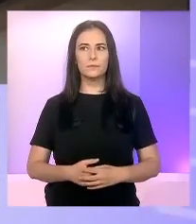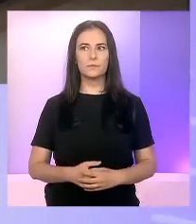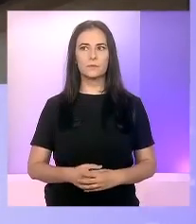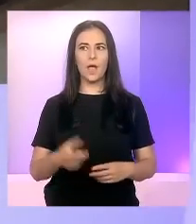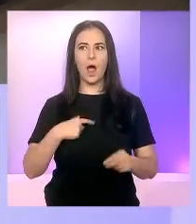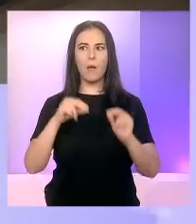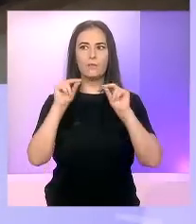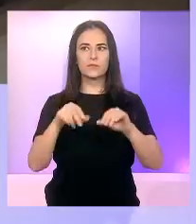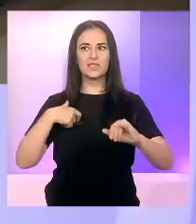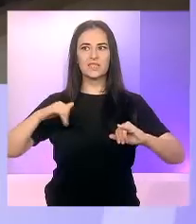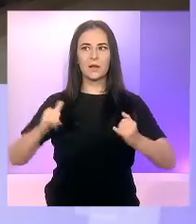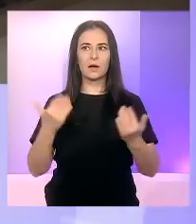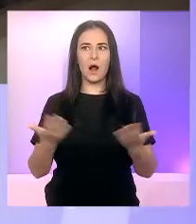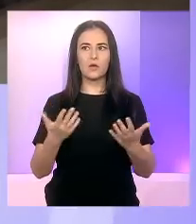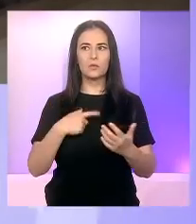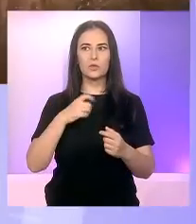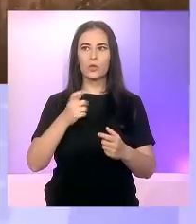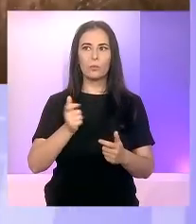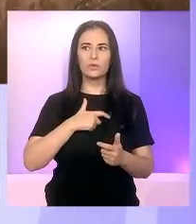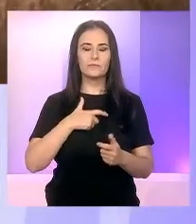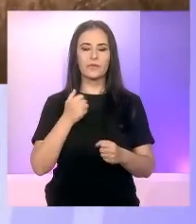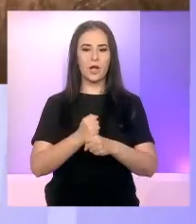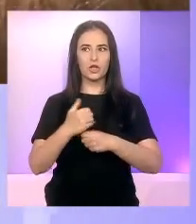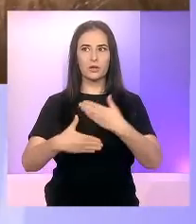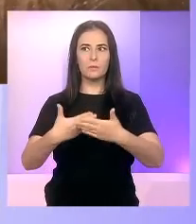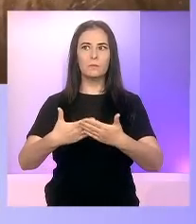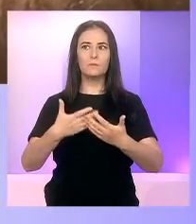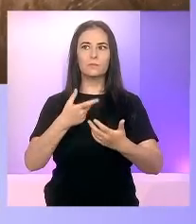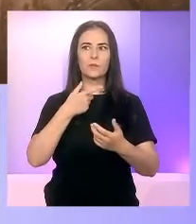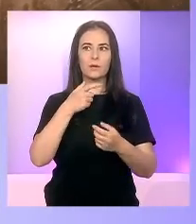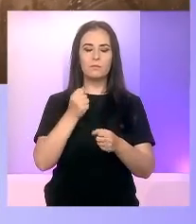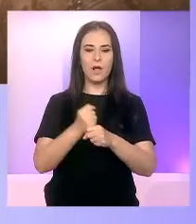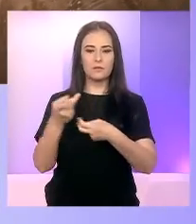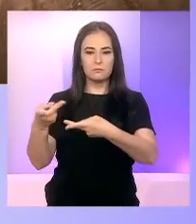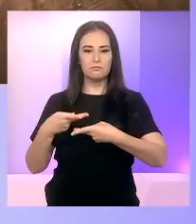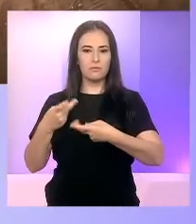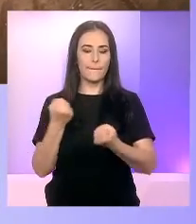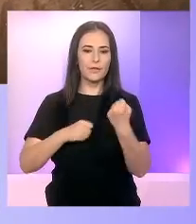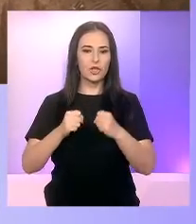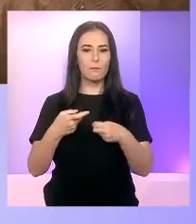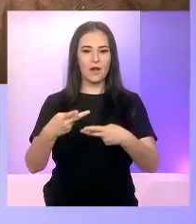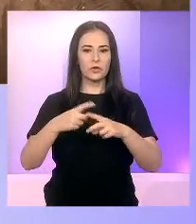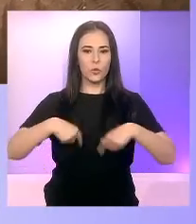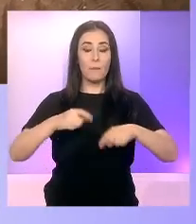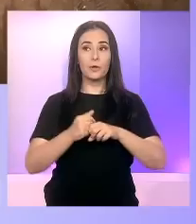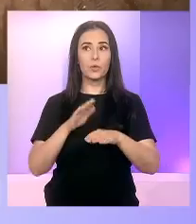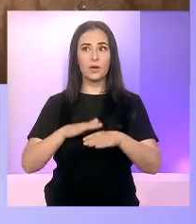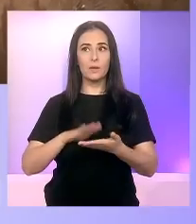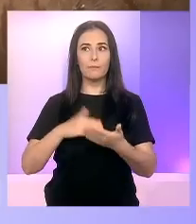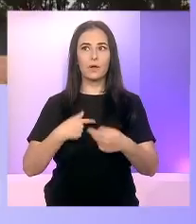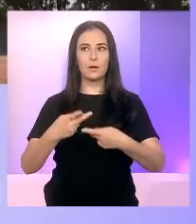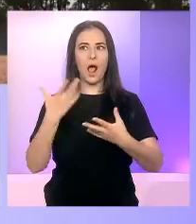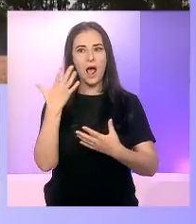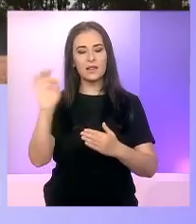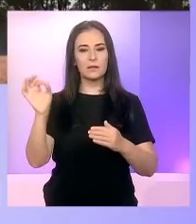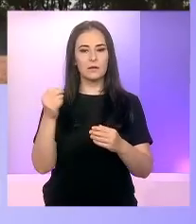Am ajunge în situația în care nu mai putea efectiv să ne mișcăm mărcurile noastre, pentru că mărcurile noastre au